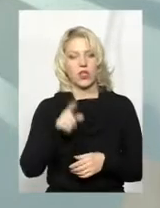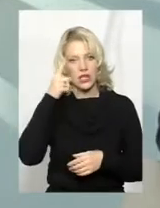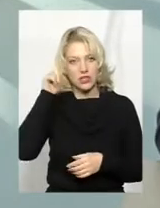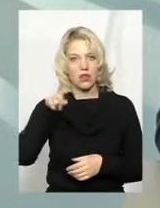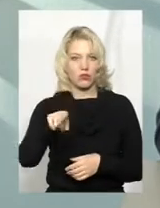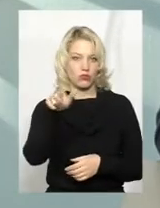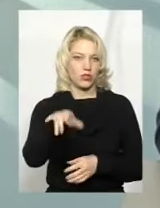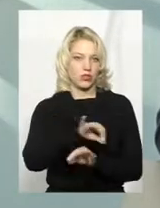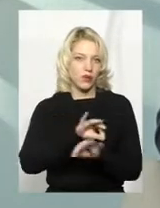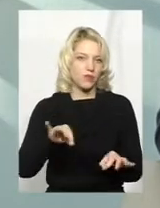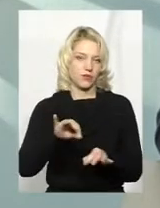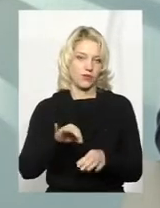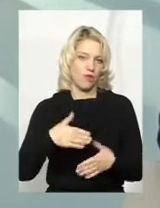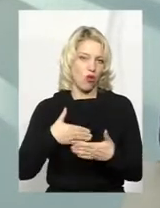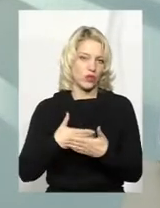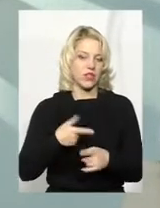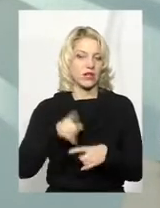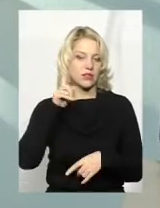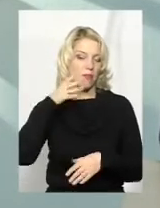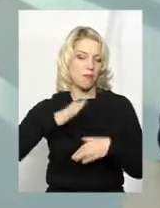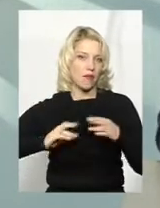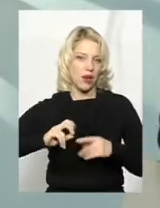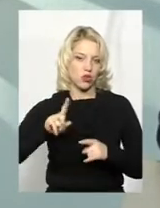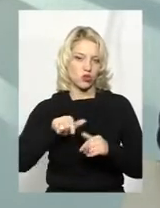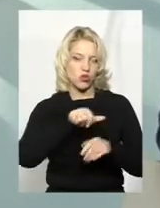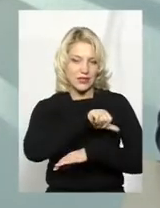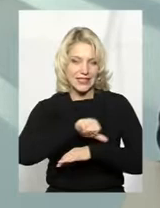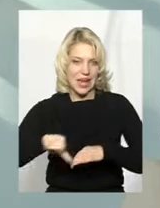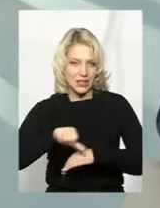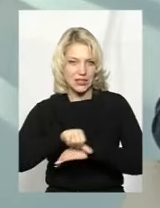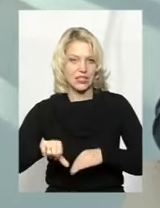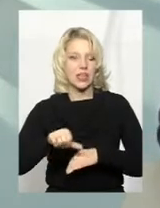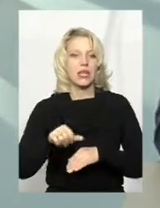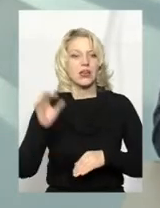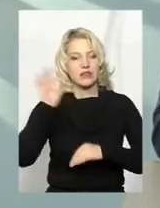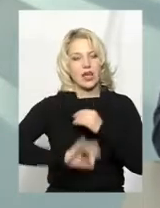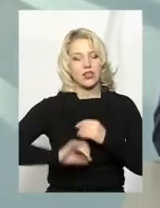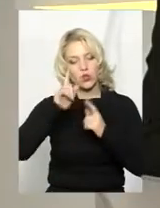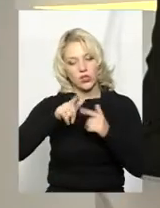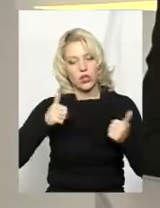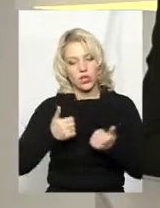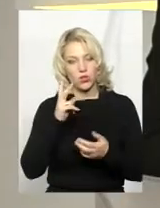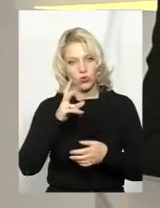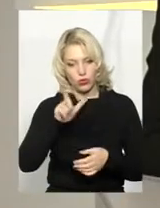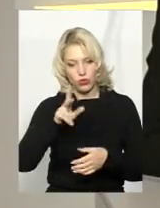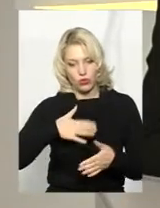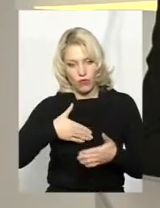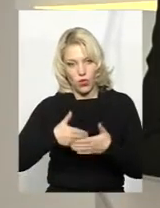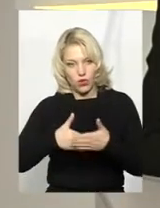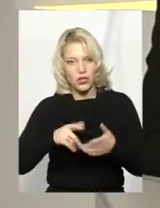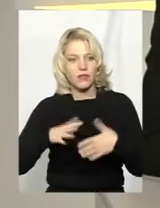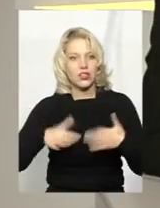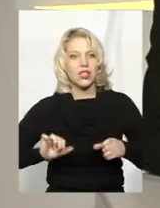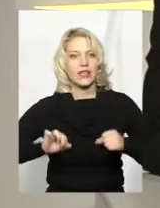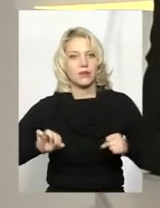волонтер. І ми знаємо практику, що в західних країнах, якщо тебе беруть на якусь роботу, тебе запитують, чи в тебе є досвід волонтерства, і всі намагаються, всі навіть